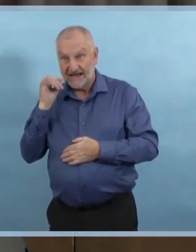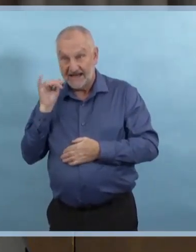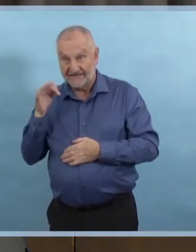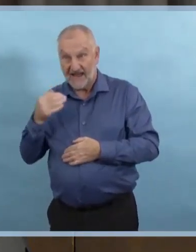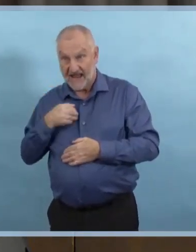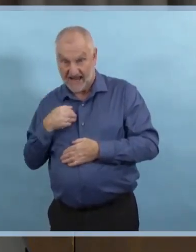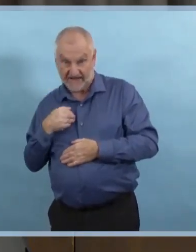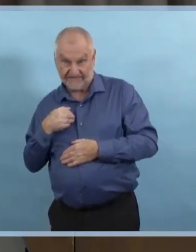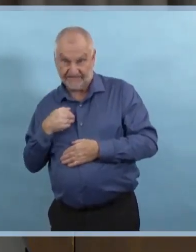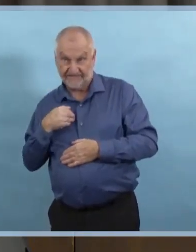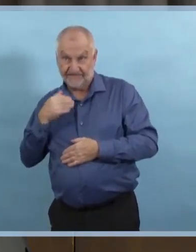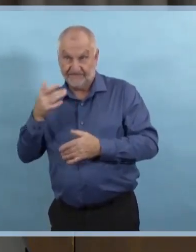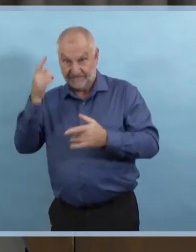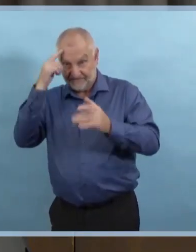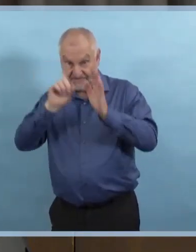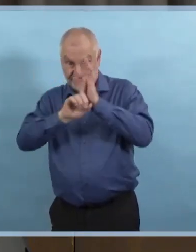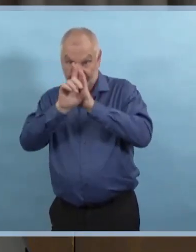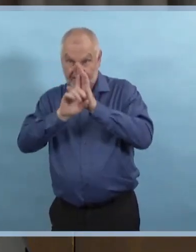vérifie.